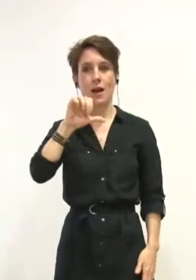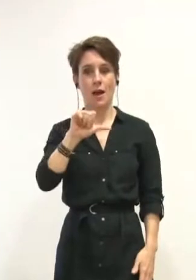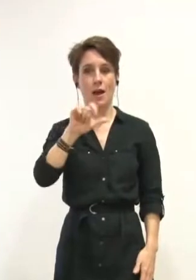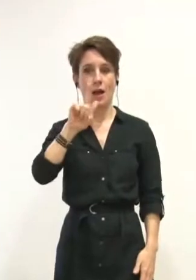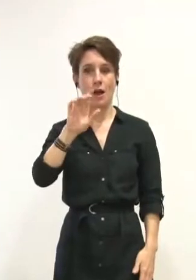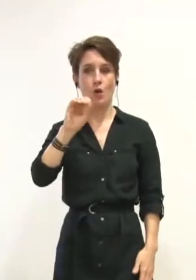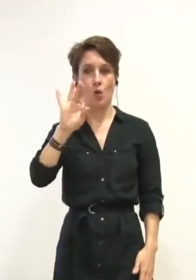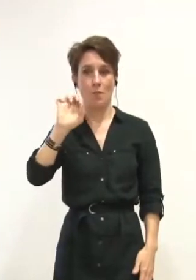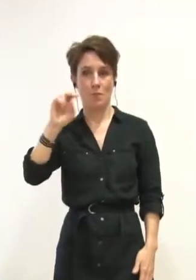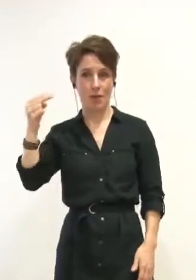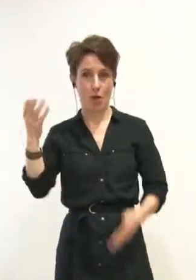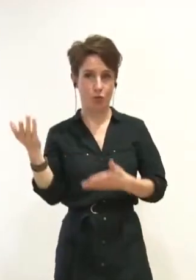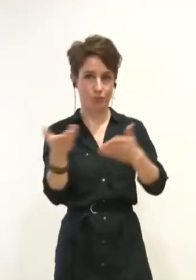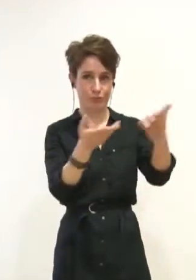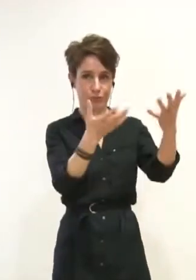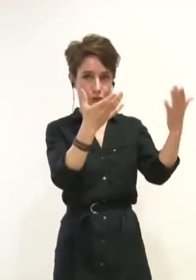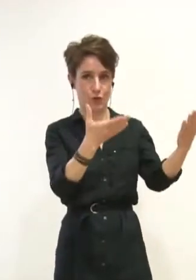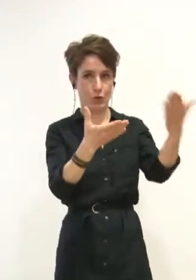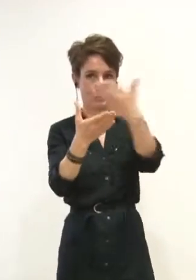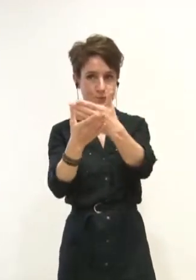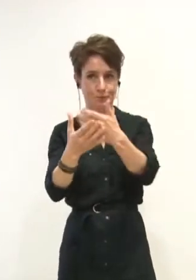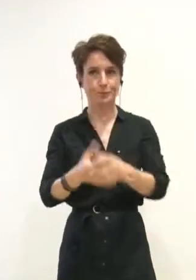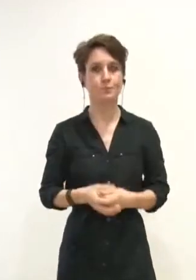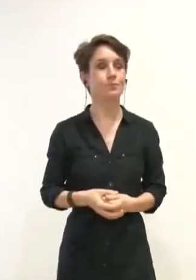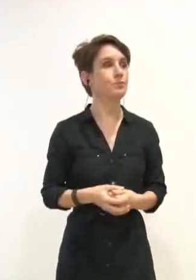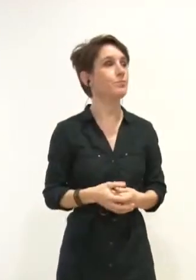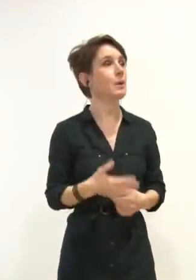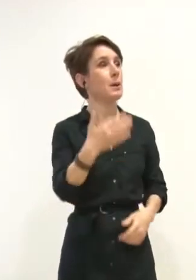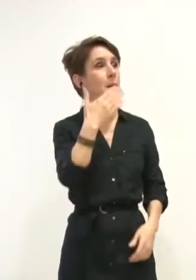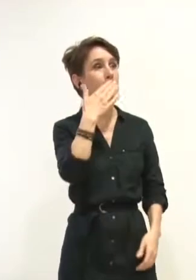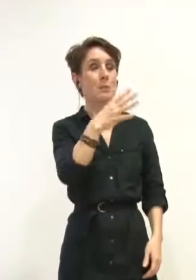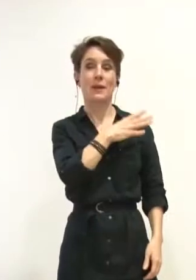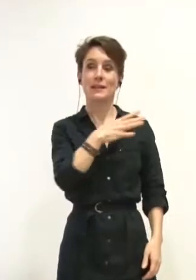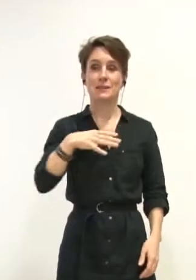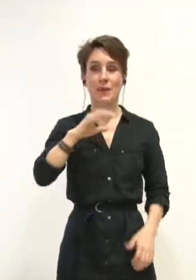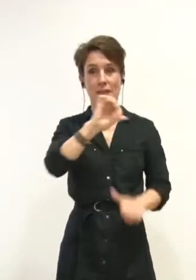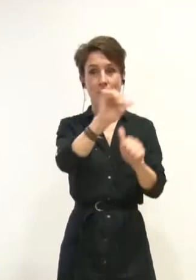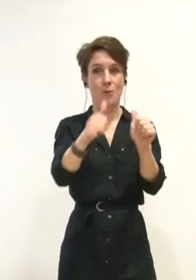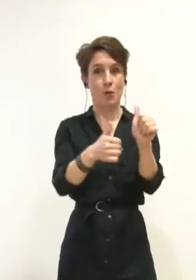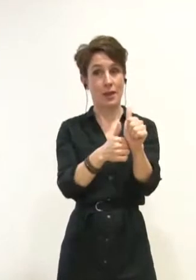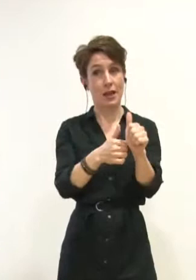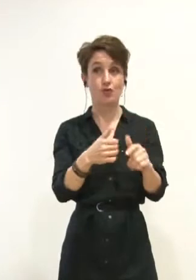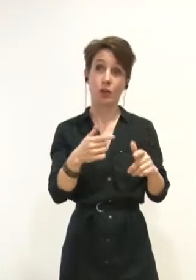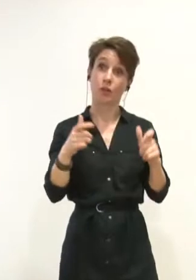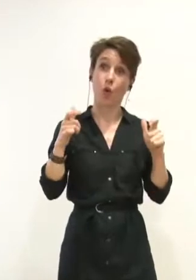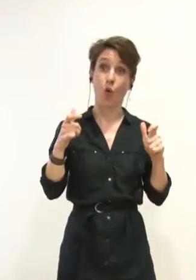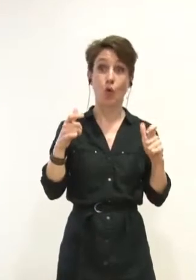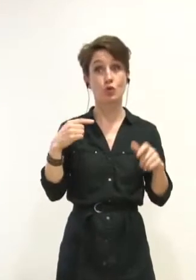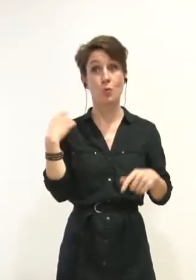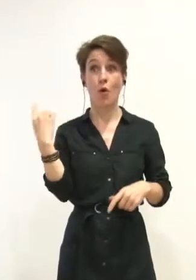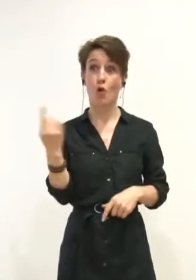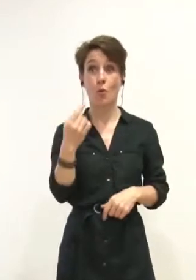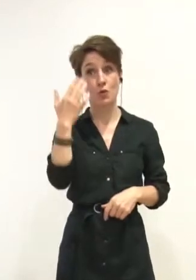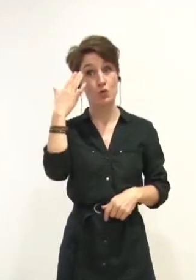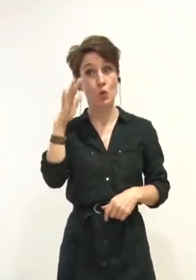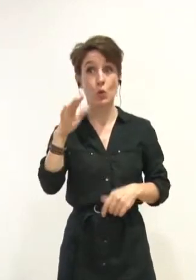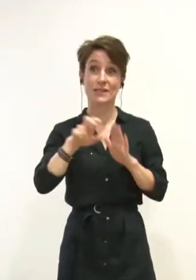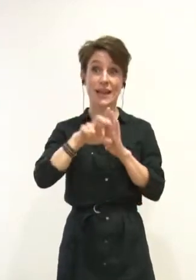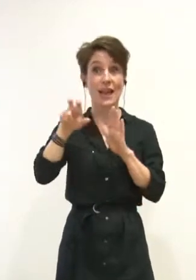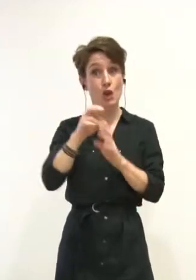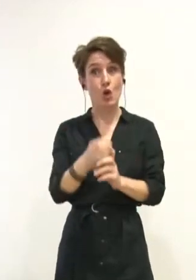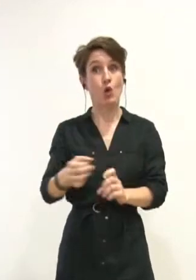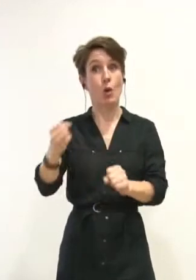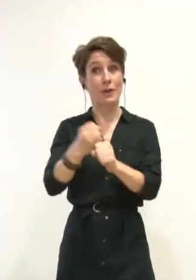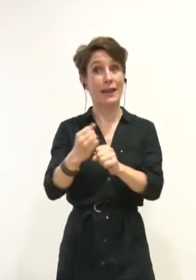Merci Madame la Première Adjointe. Heureusement que chacun sait que Grenoble existe depuis plus de 2000 ans, parce qu'en vous